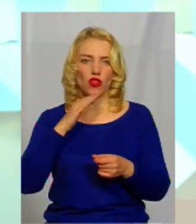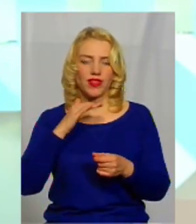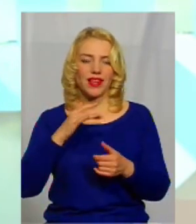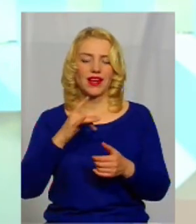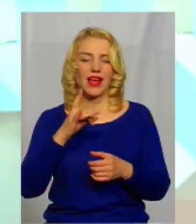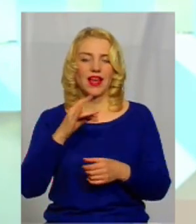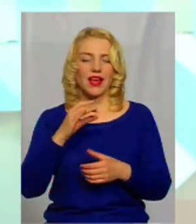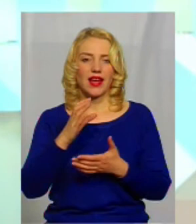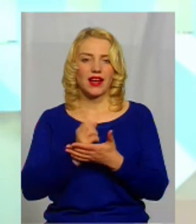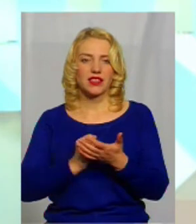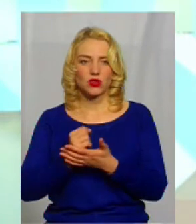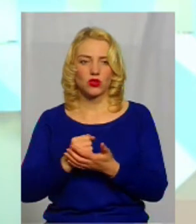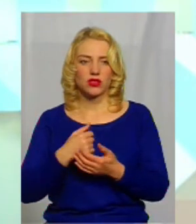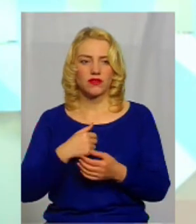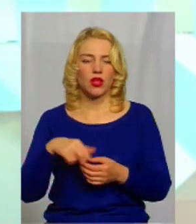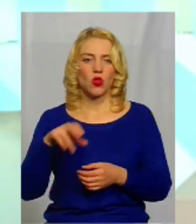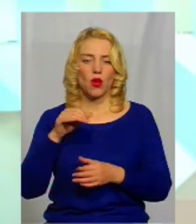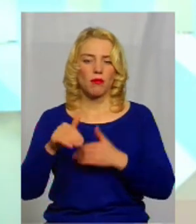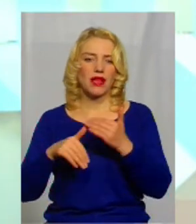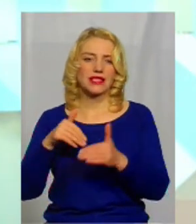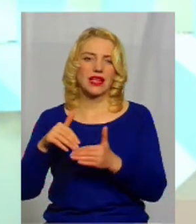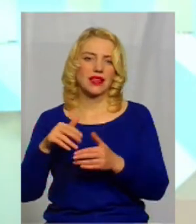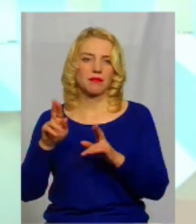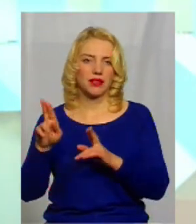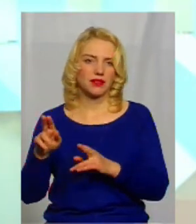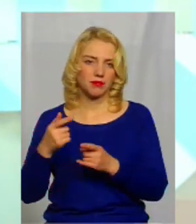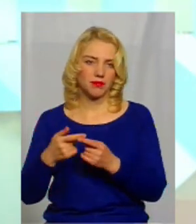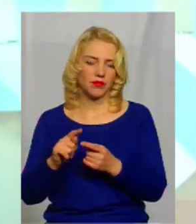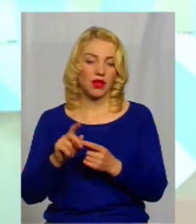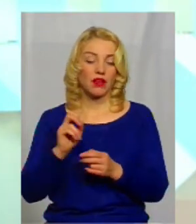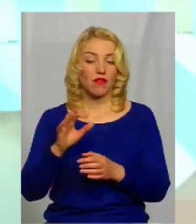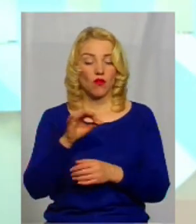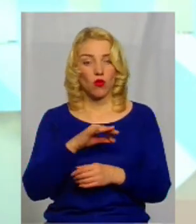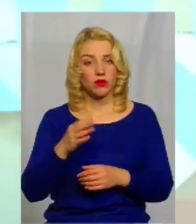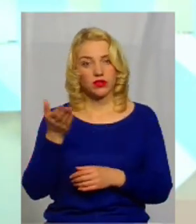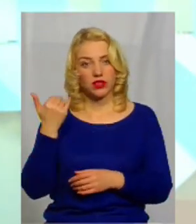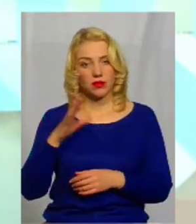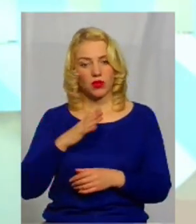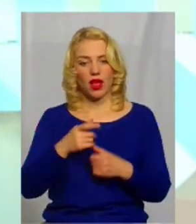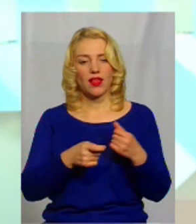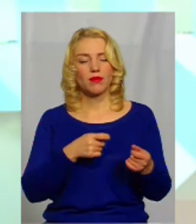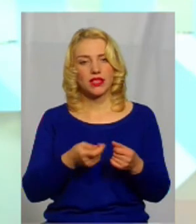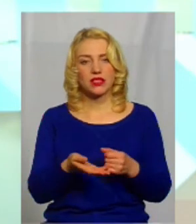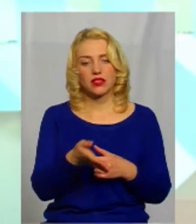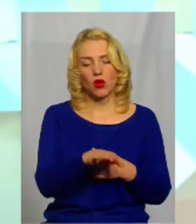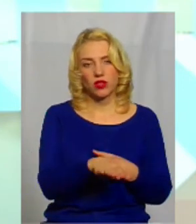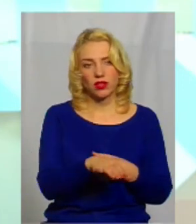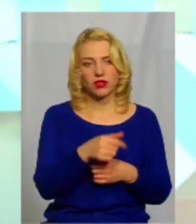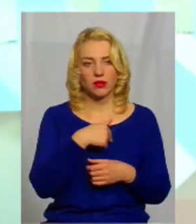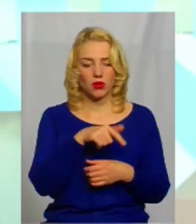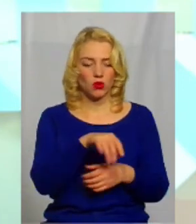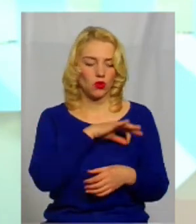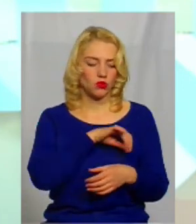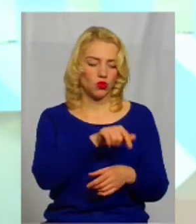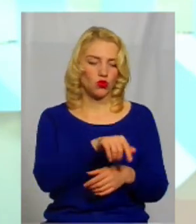управління до басейного принципу. Раніше, як-то в області, ми адміністративна одиниця, ми тут